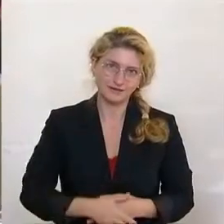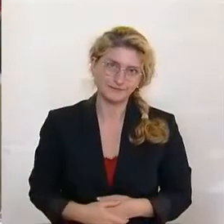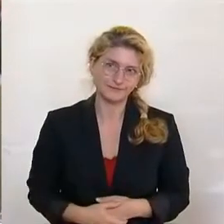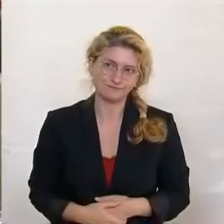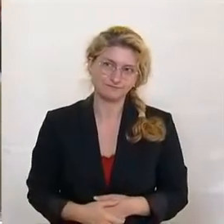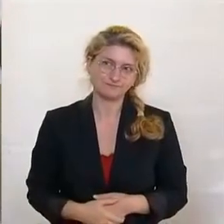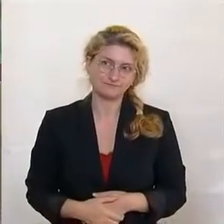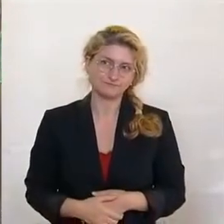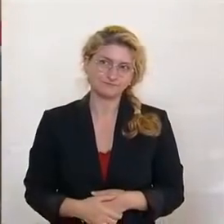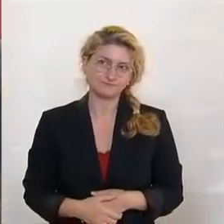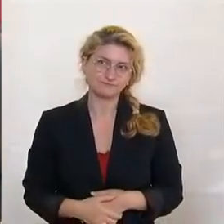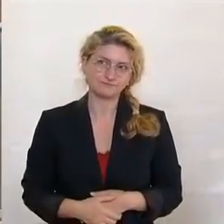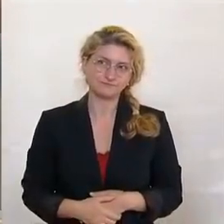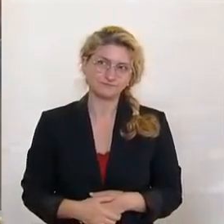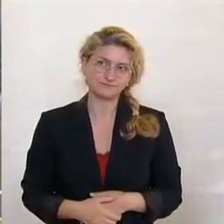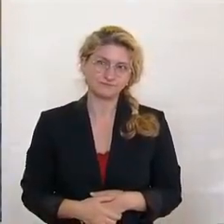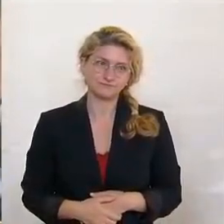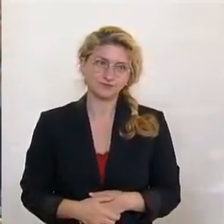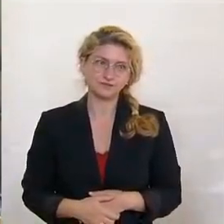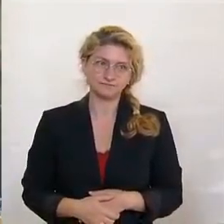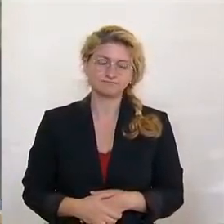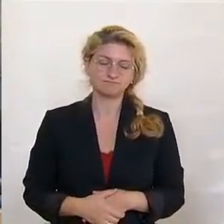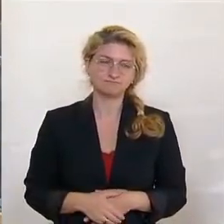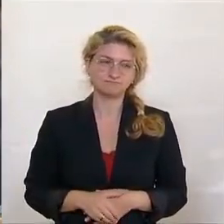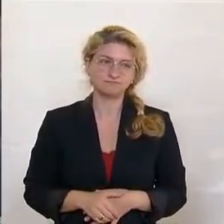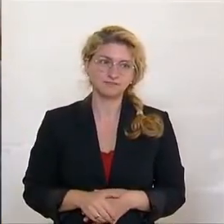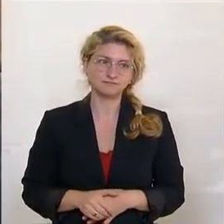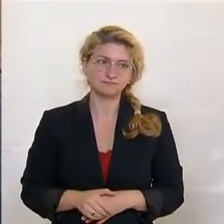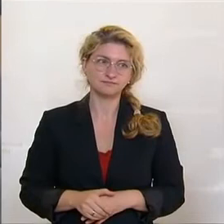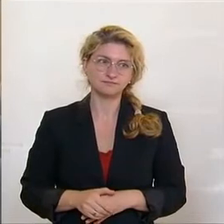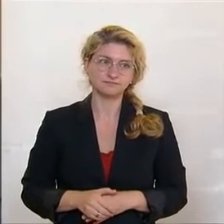Akten nach Ende eines Untersuchungsausschusses vernichtet werden müssen.